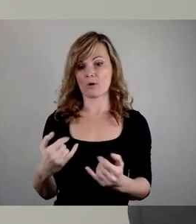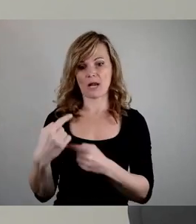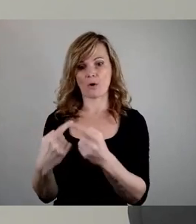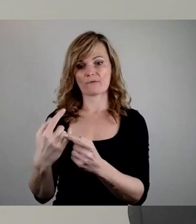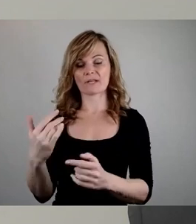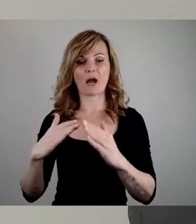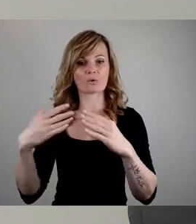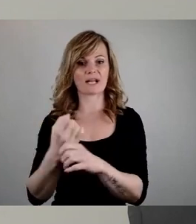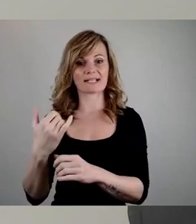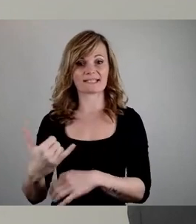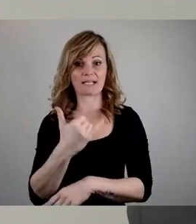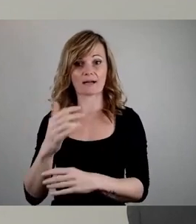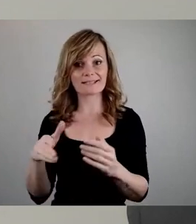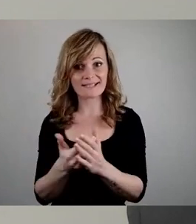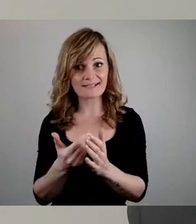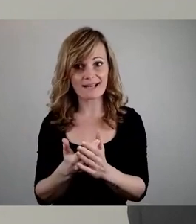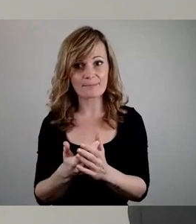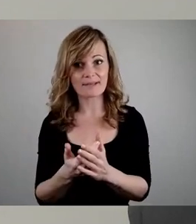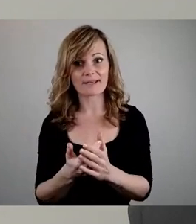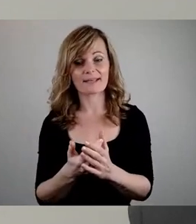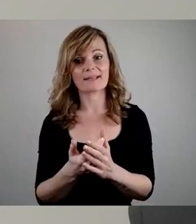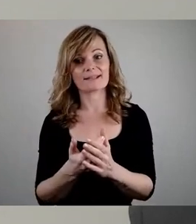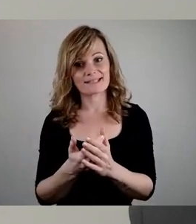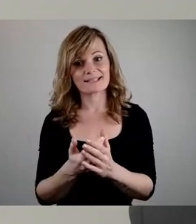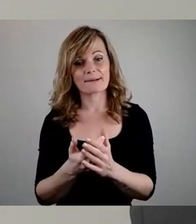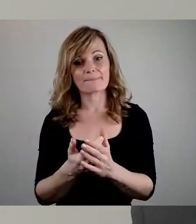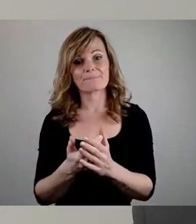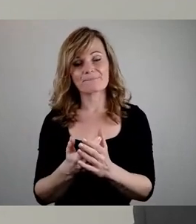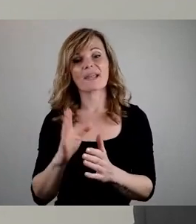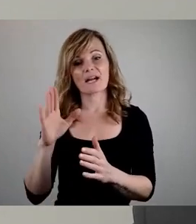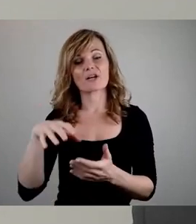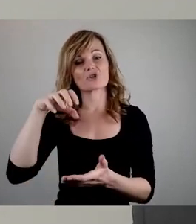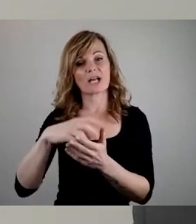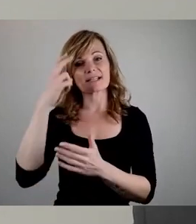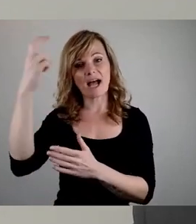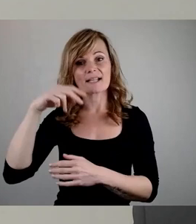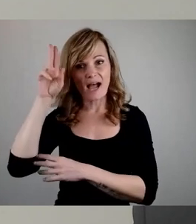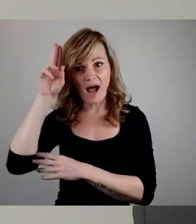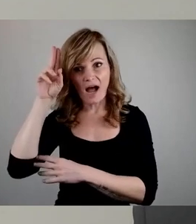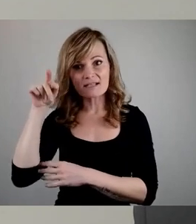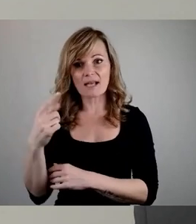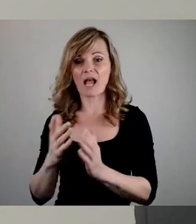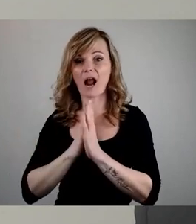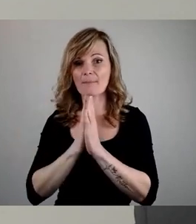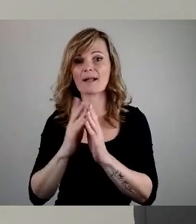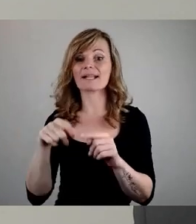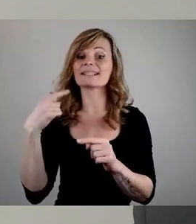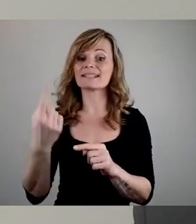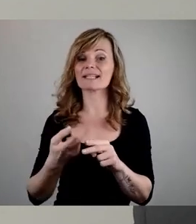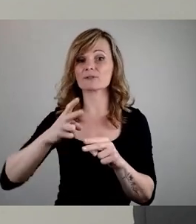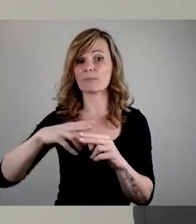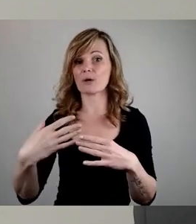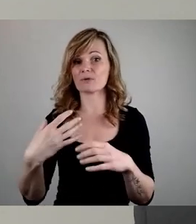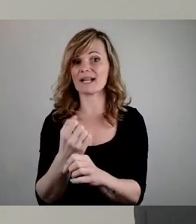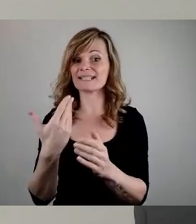kann ich den Appell von Stadtrat Hase an Sie alle nur aufgreifen, auch im nächsten Doppelhaushalt dieses Vorhaben